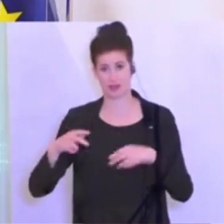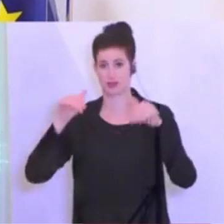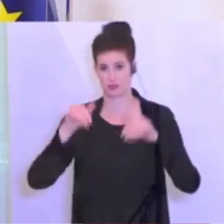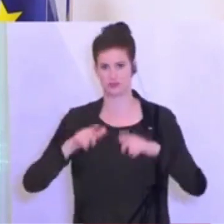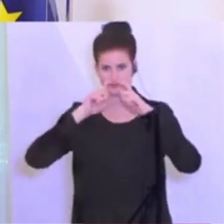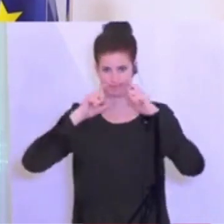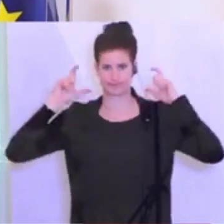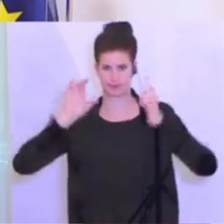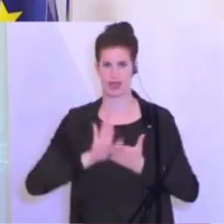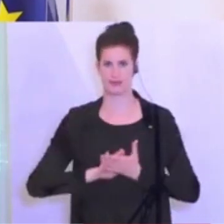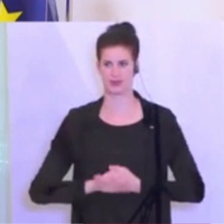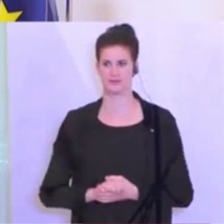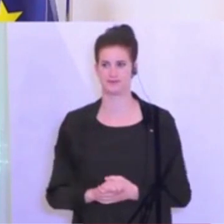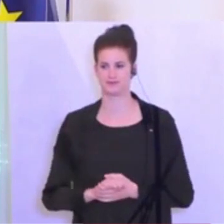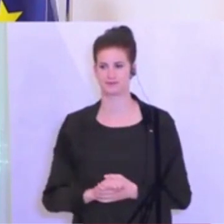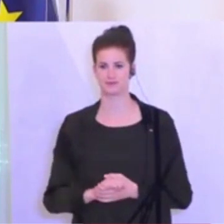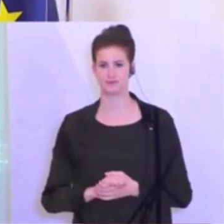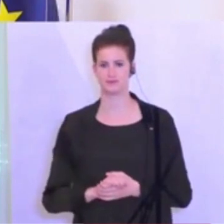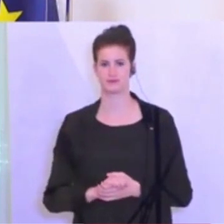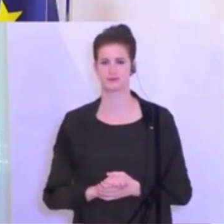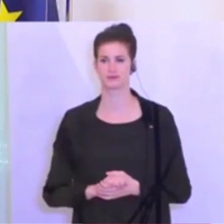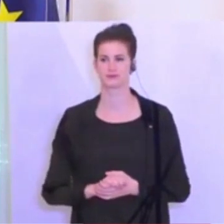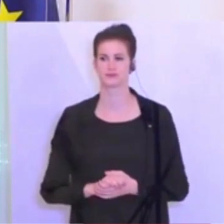getragen werden muss.